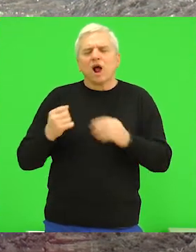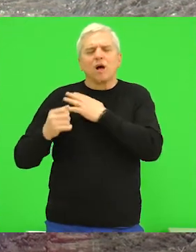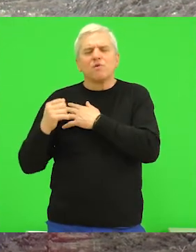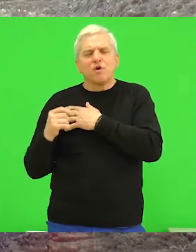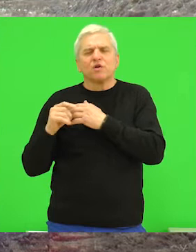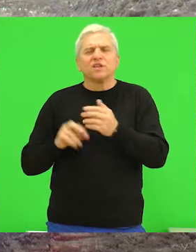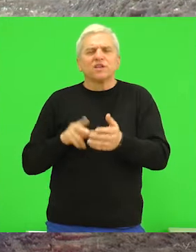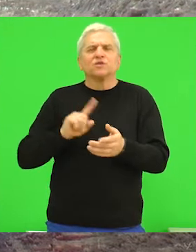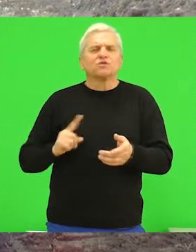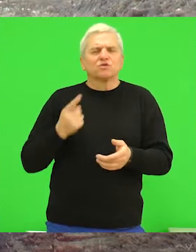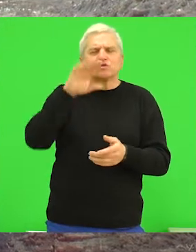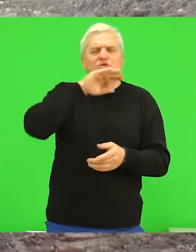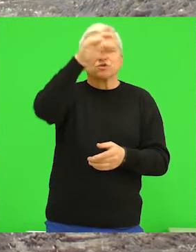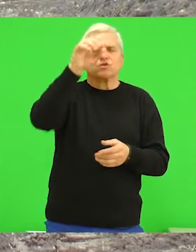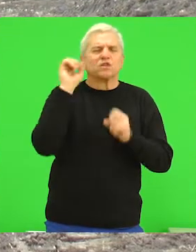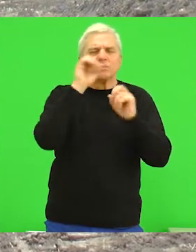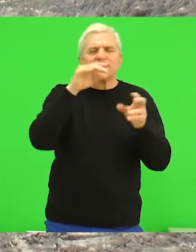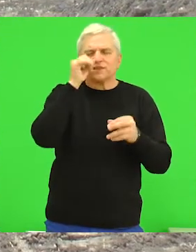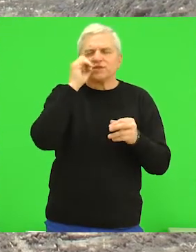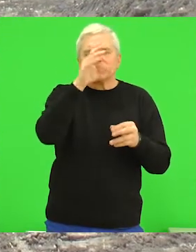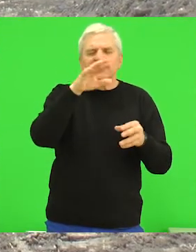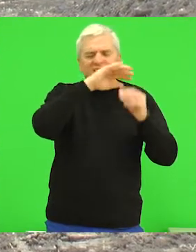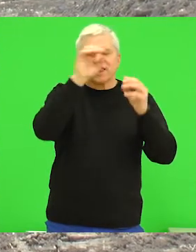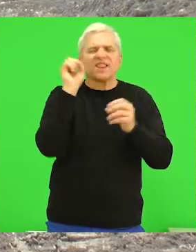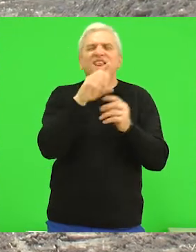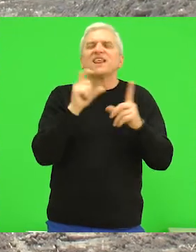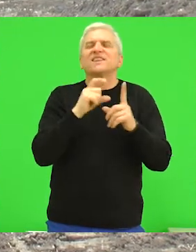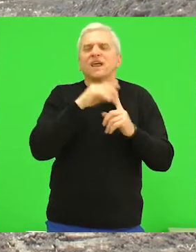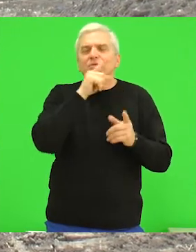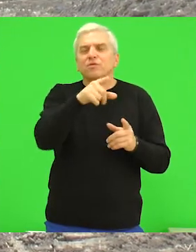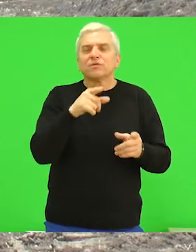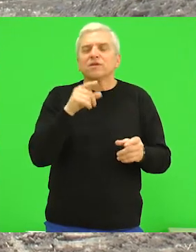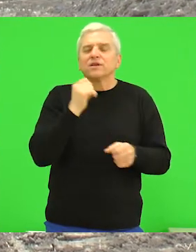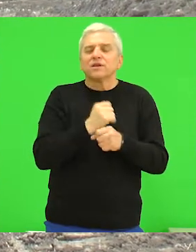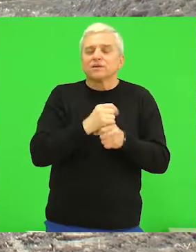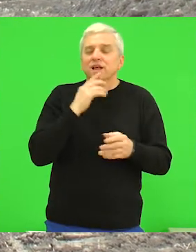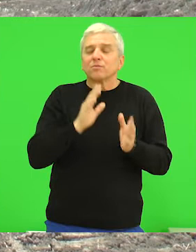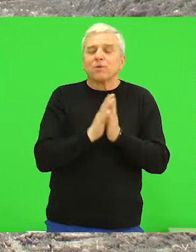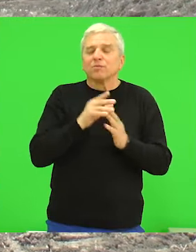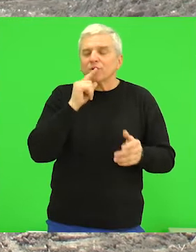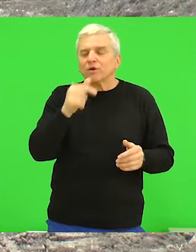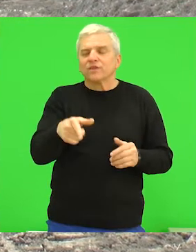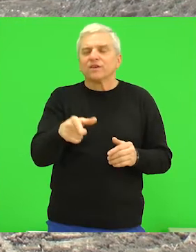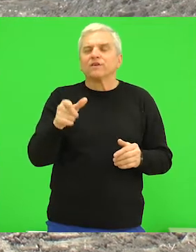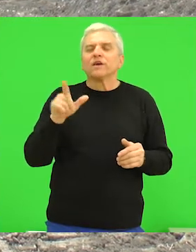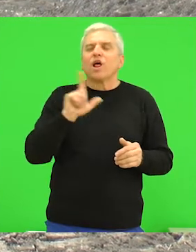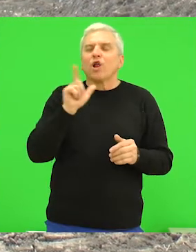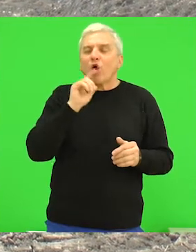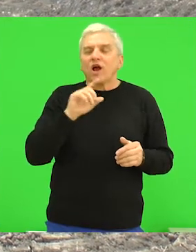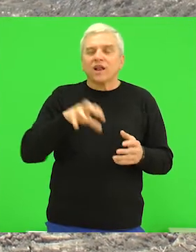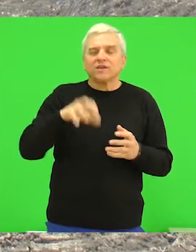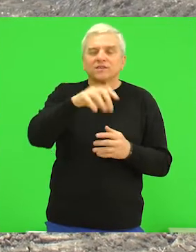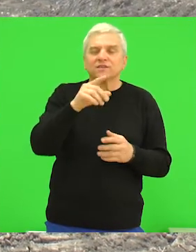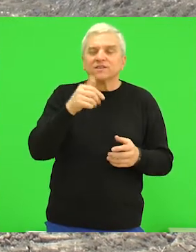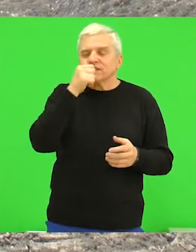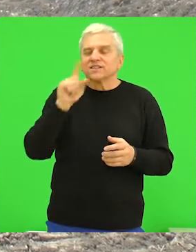gore, da odlažu smeće na deponiju i pravim u bedem okolo deponije, da